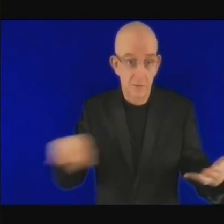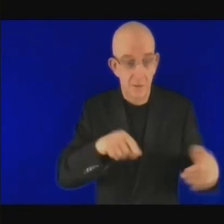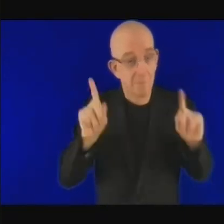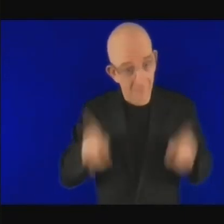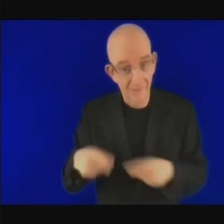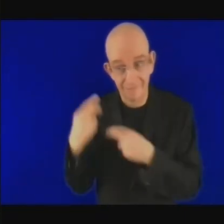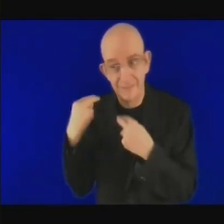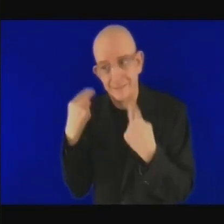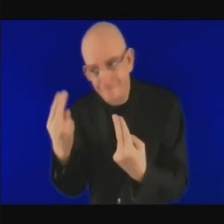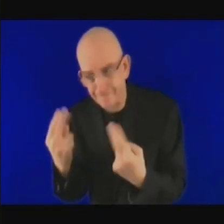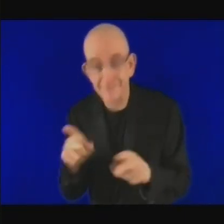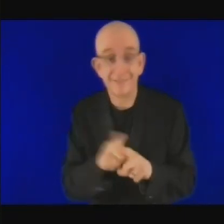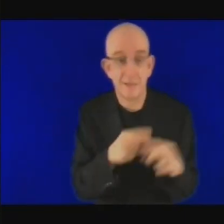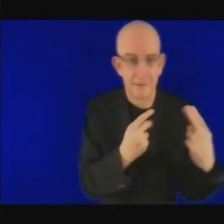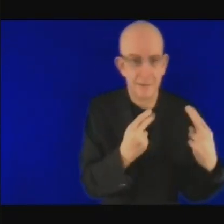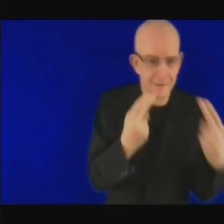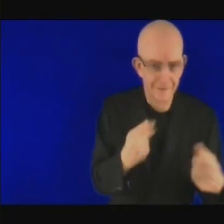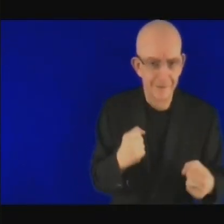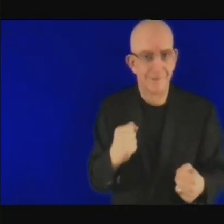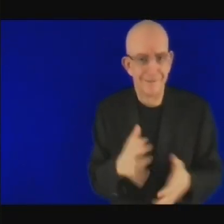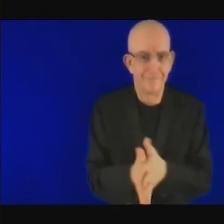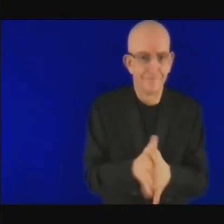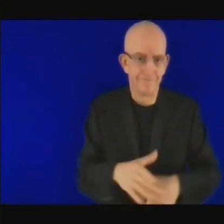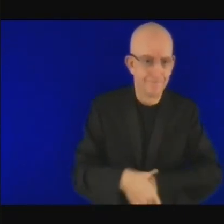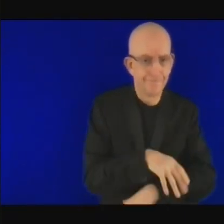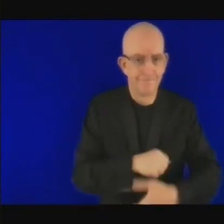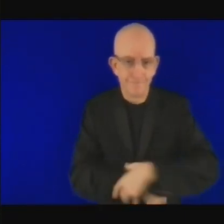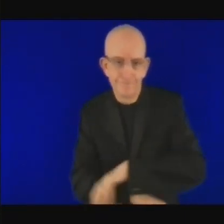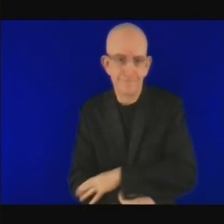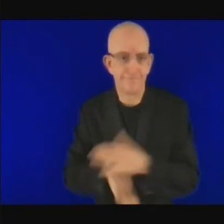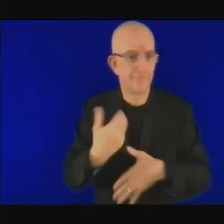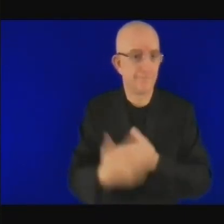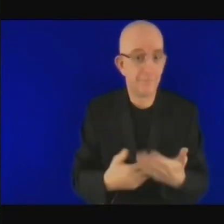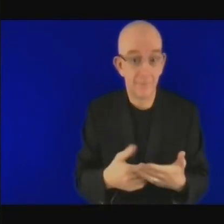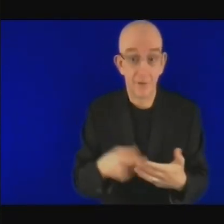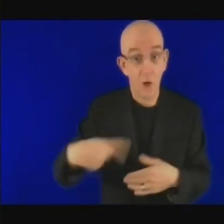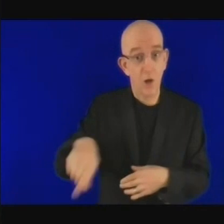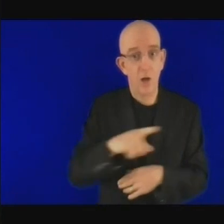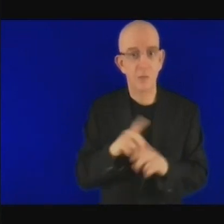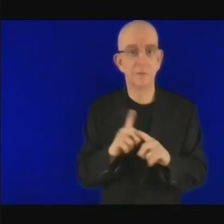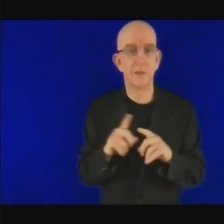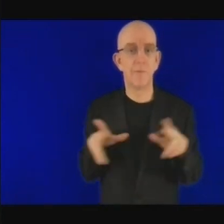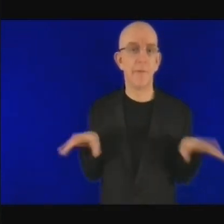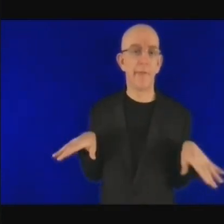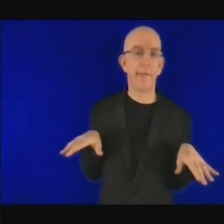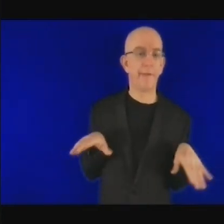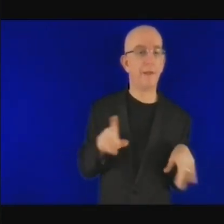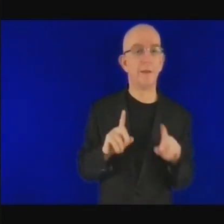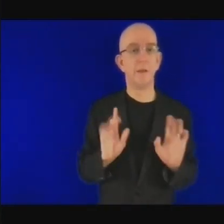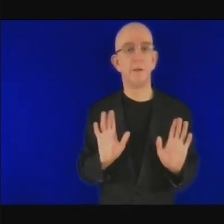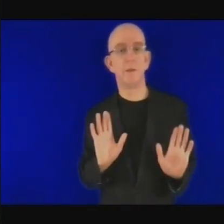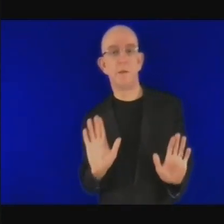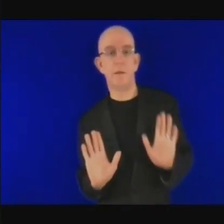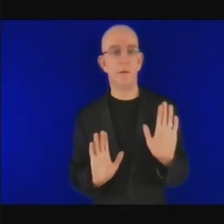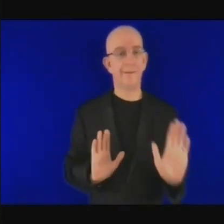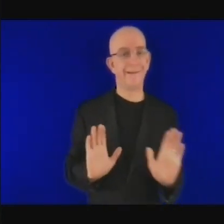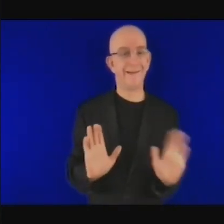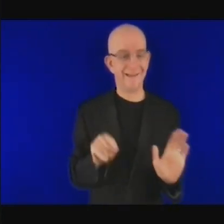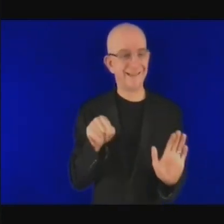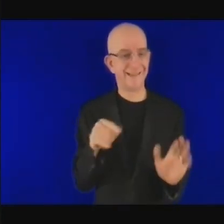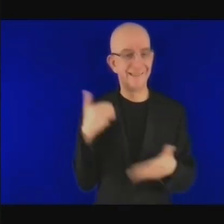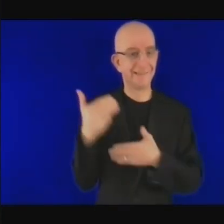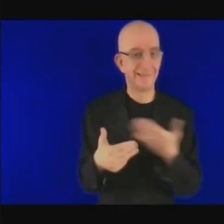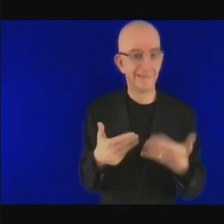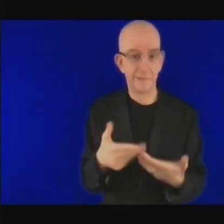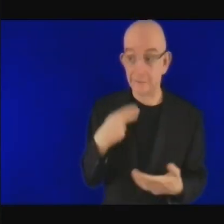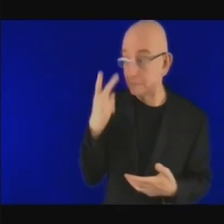c'est pour ça que nous voyons très peu de mise en oeuvre en termes d'adaptation